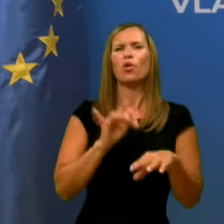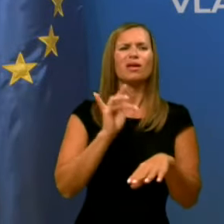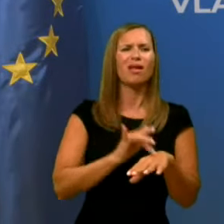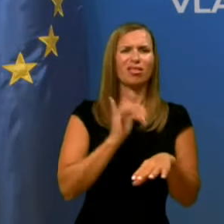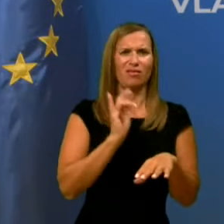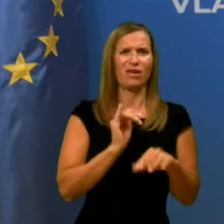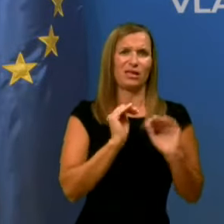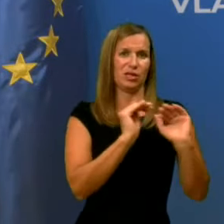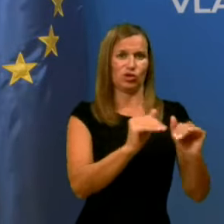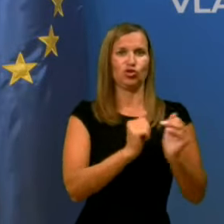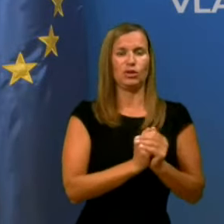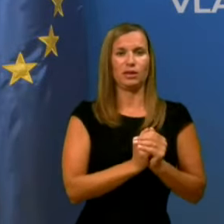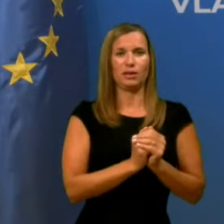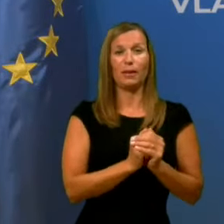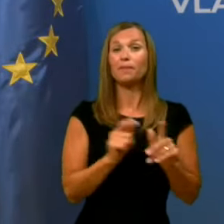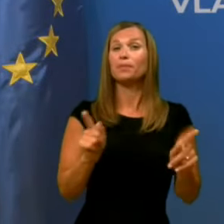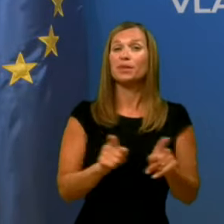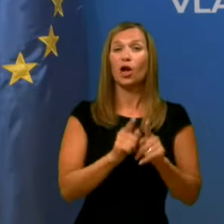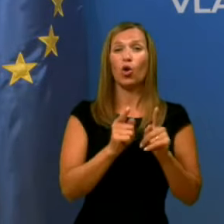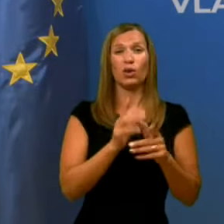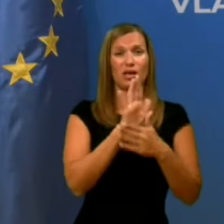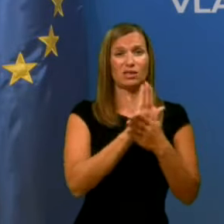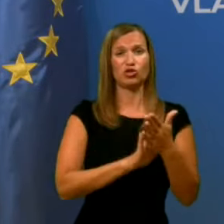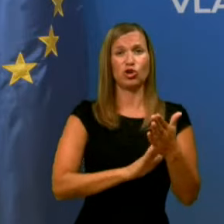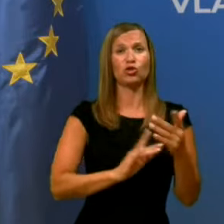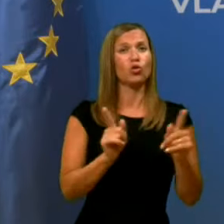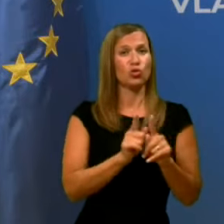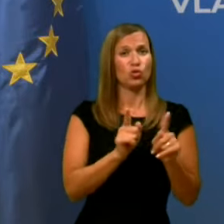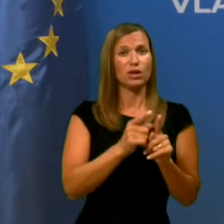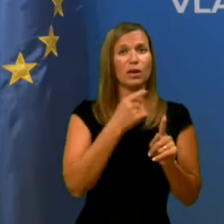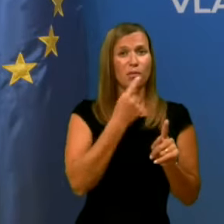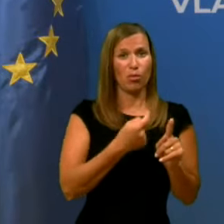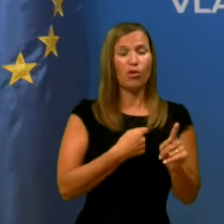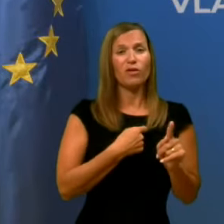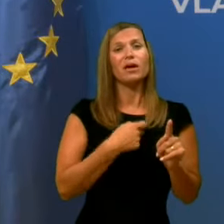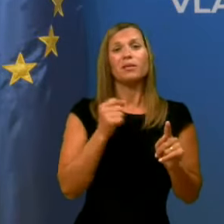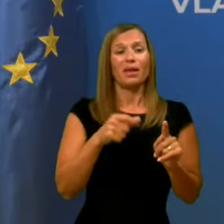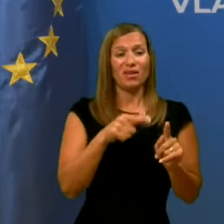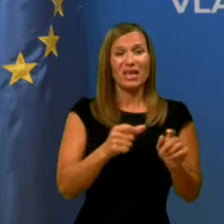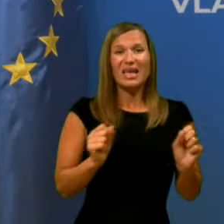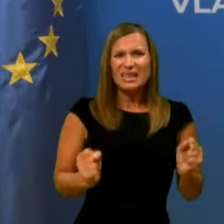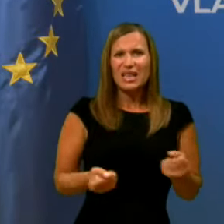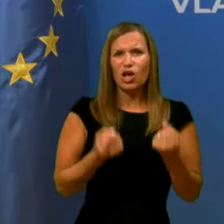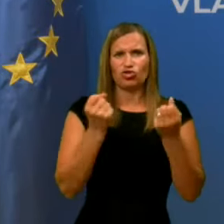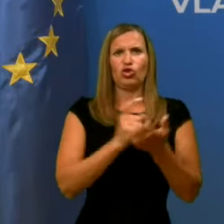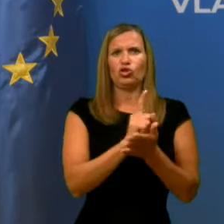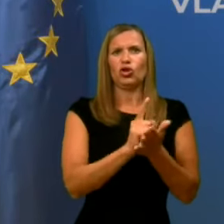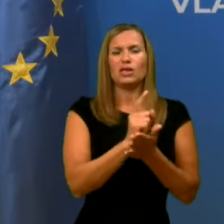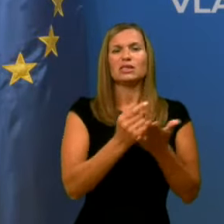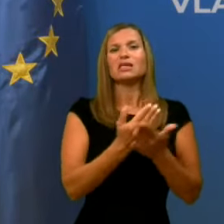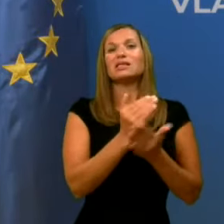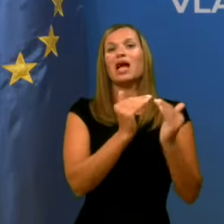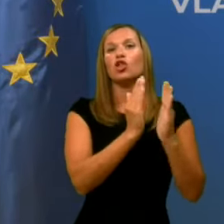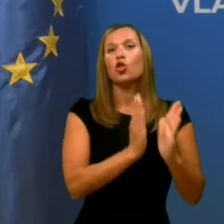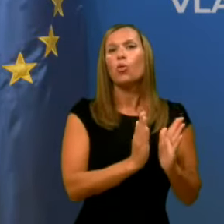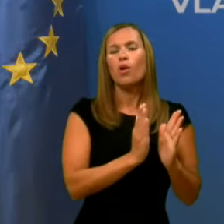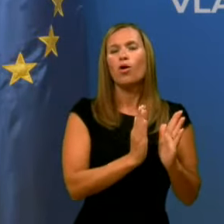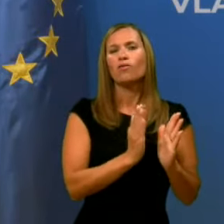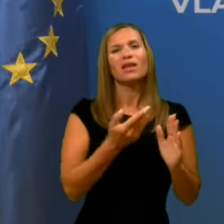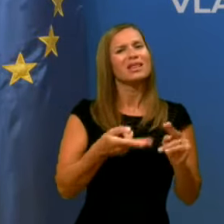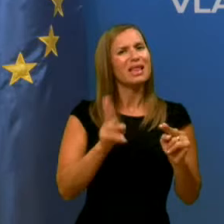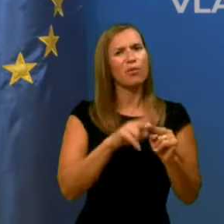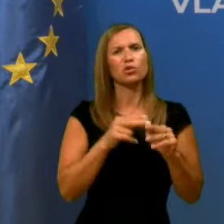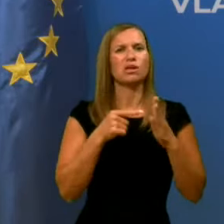Tako je na začetku tudi povdarjam, da se prav v teh težkih časih za domove najbolj kaže izrazita